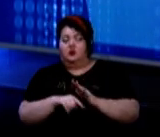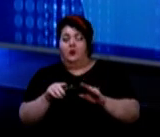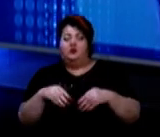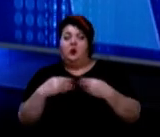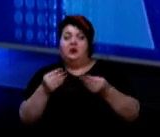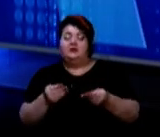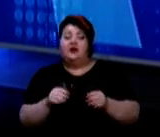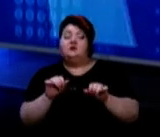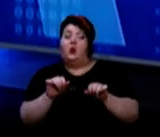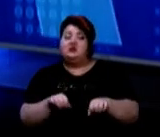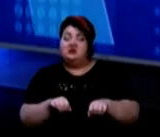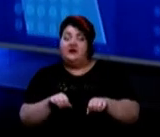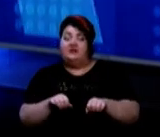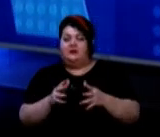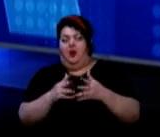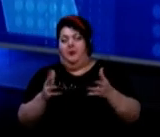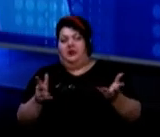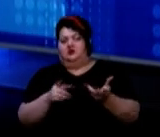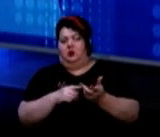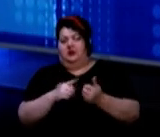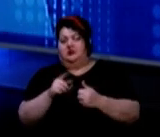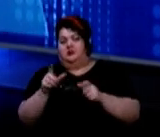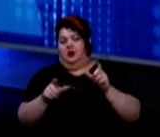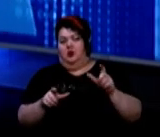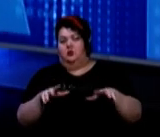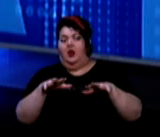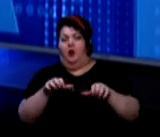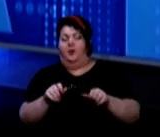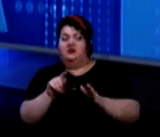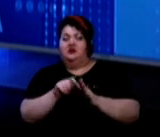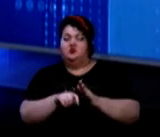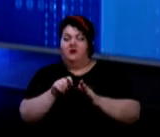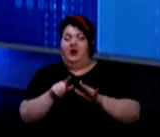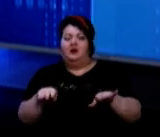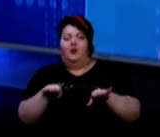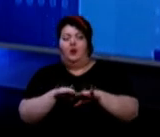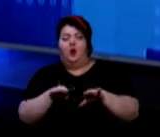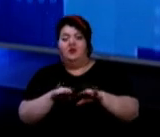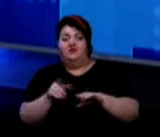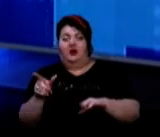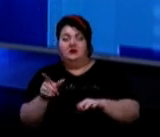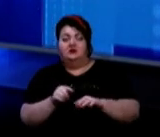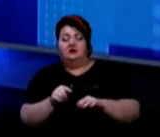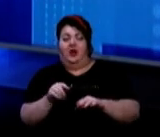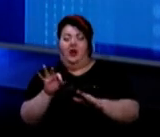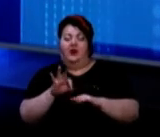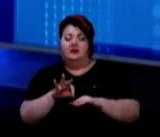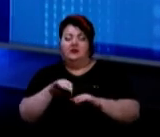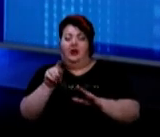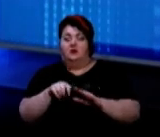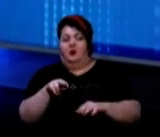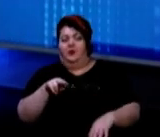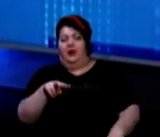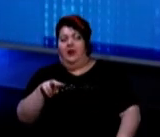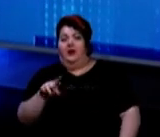можливість більшу кількість людей охопити тестуванням в порівнянні з діагностикою ПЛР,